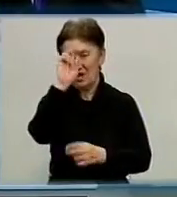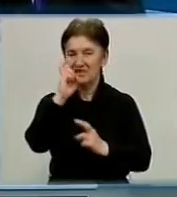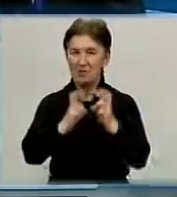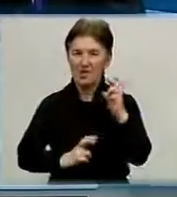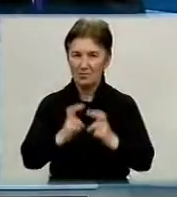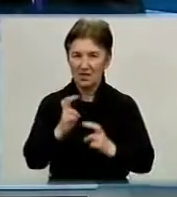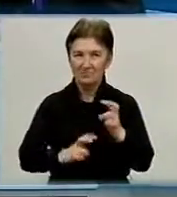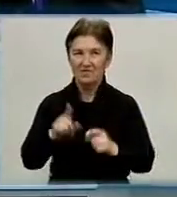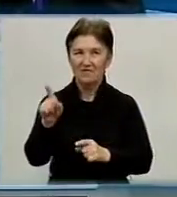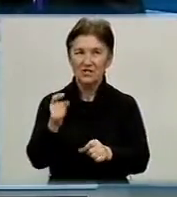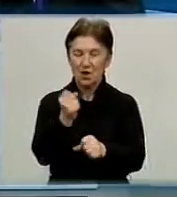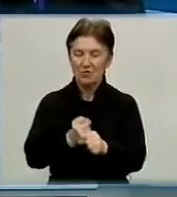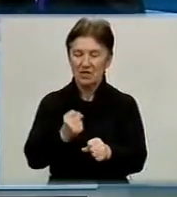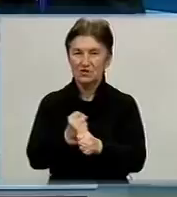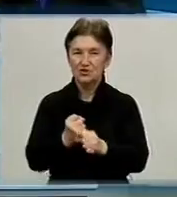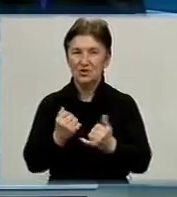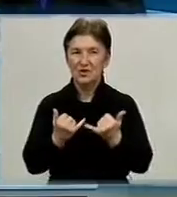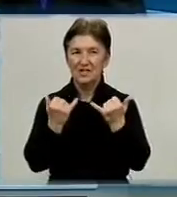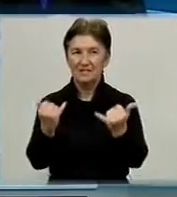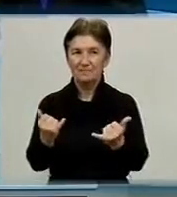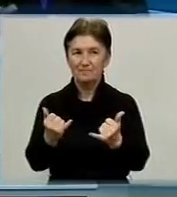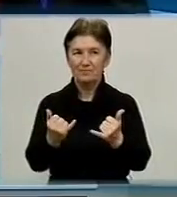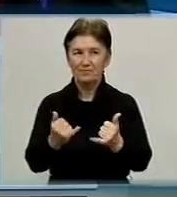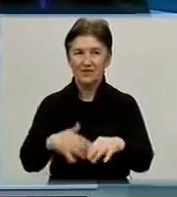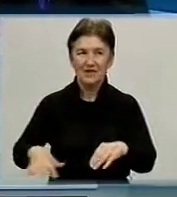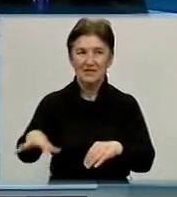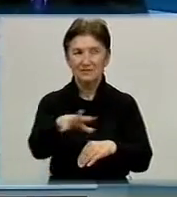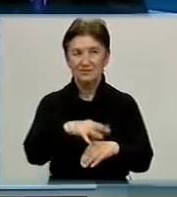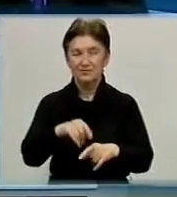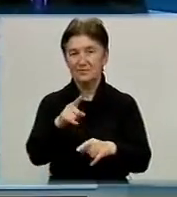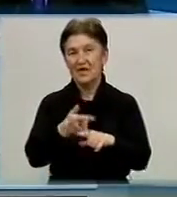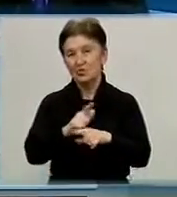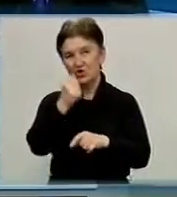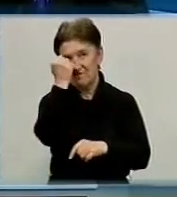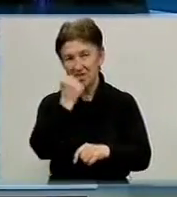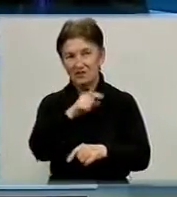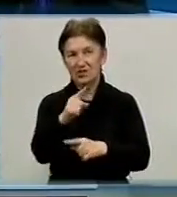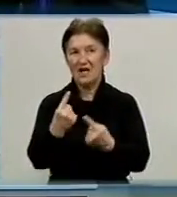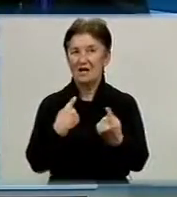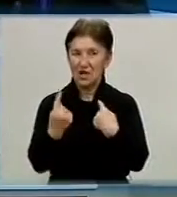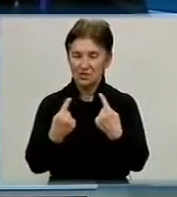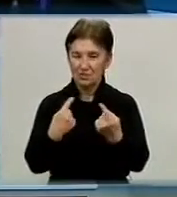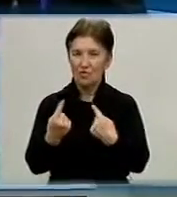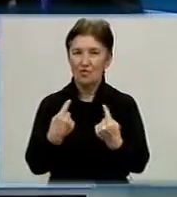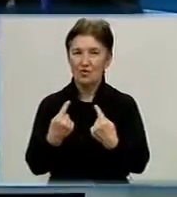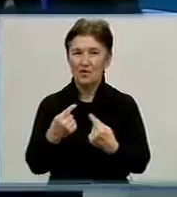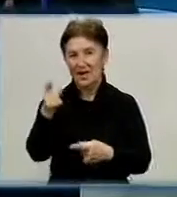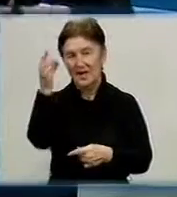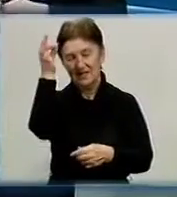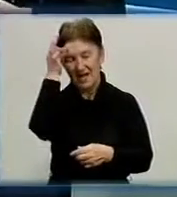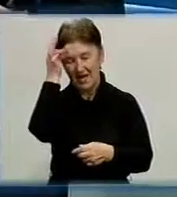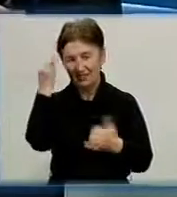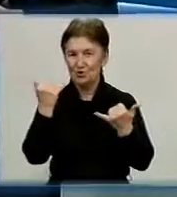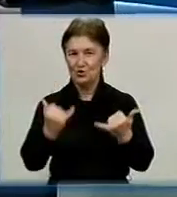і воно працює на теренах всієї держави. Ще ж, пане Сергій, я вам дуже дячний за розмову сьогодні. Нашим телеглядачам я нагадую, що